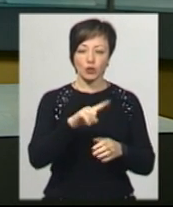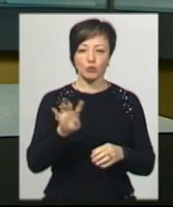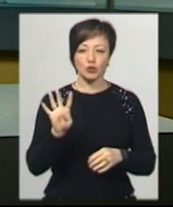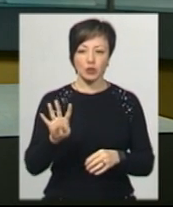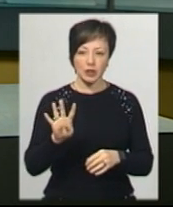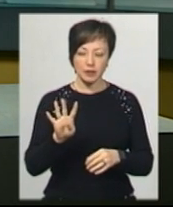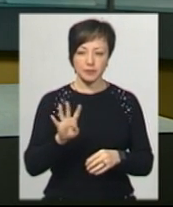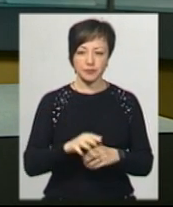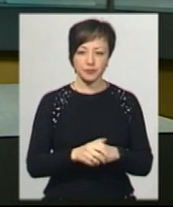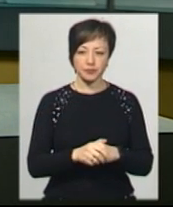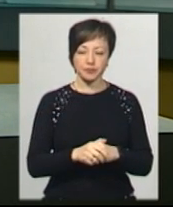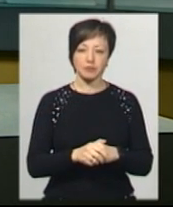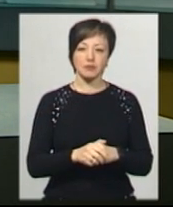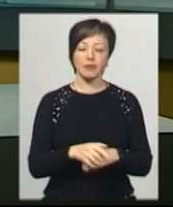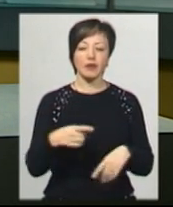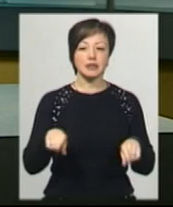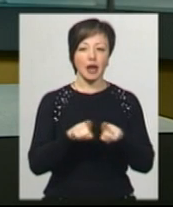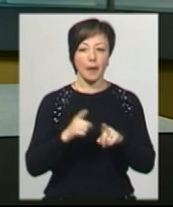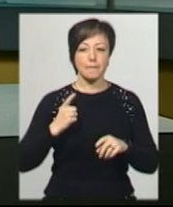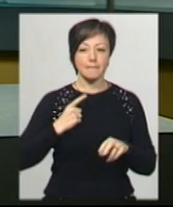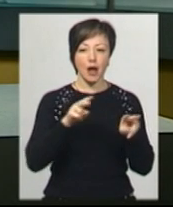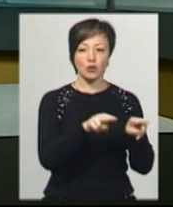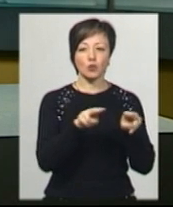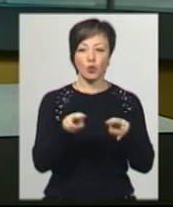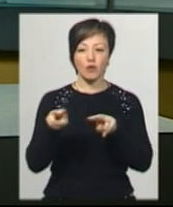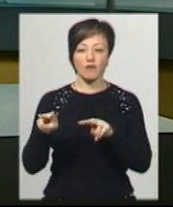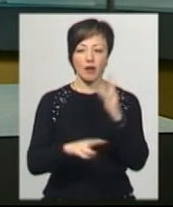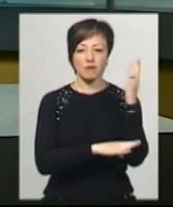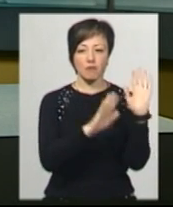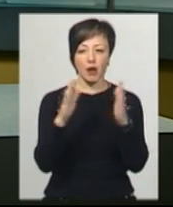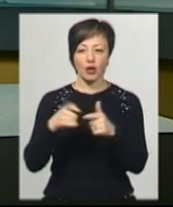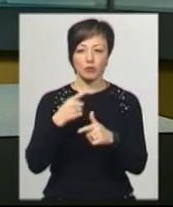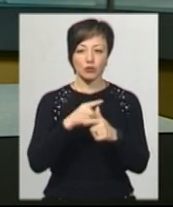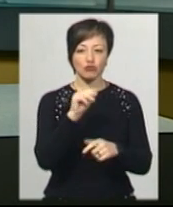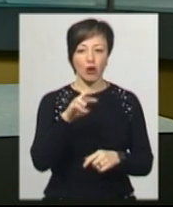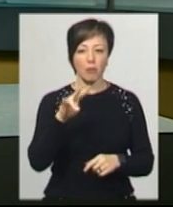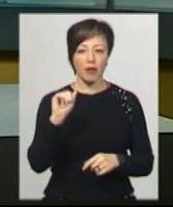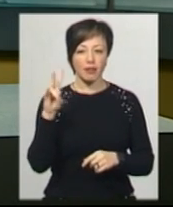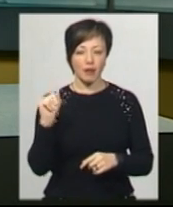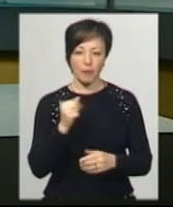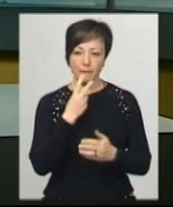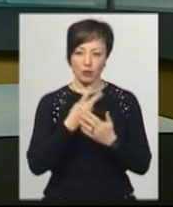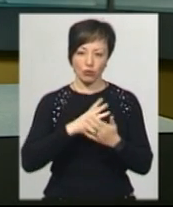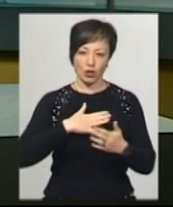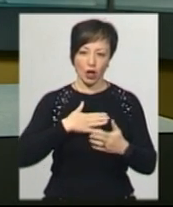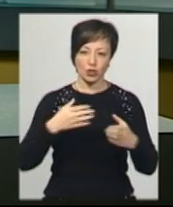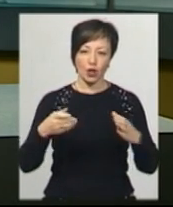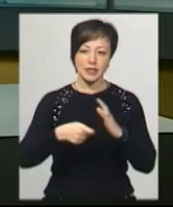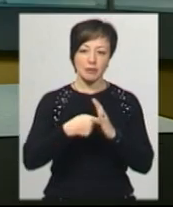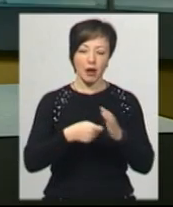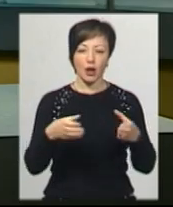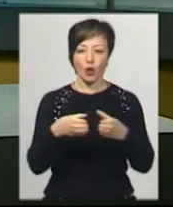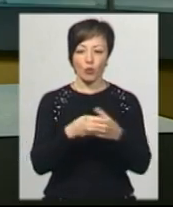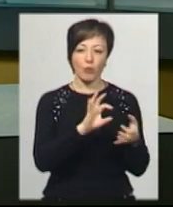поліції Марія Брилко. Одне із таких патрулювань у парку імені Михайла Чекмана бачила знімальна група Суспільного. Подробиці у